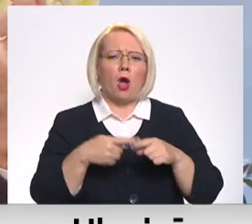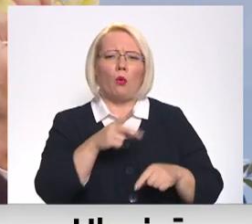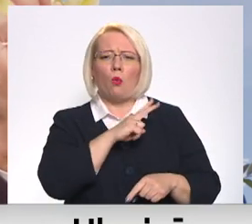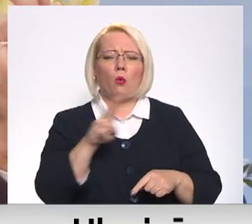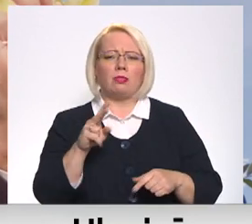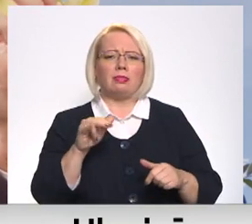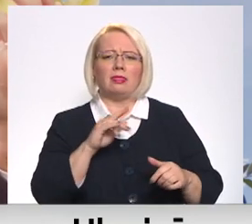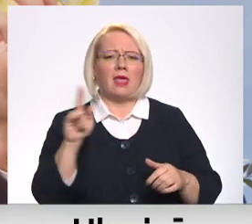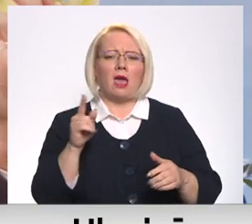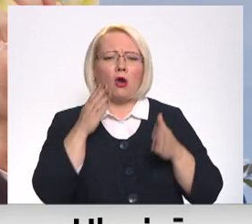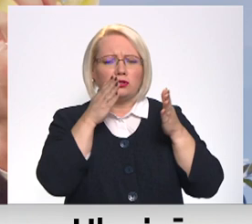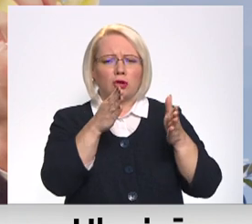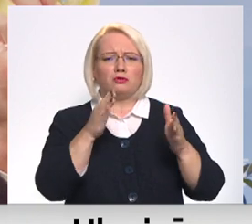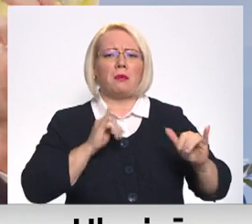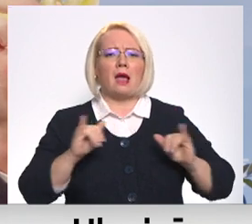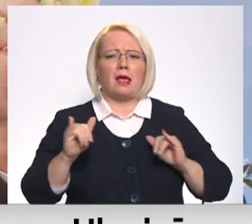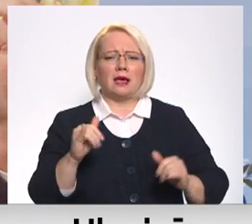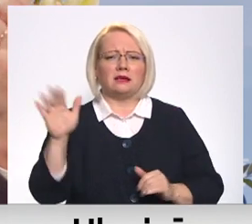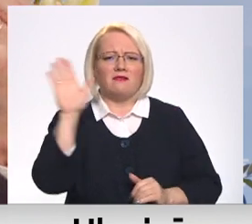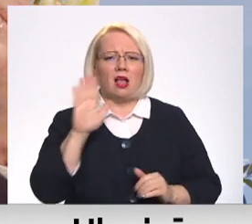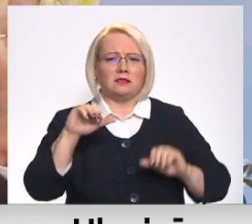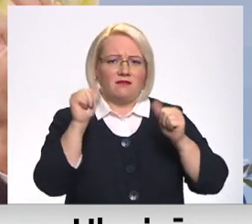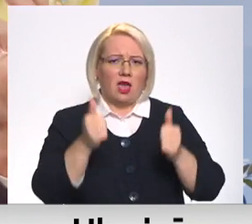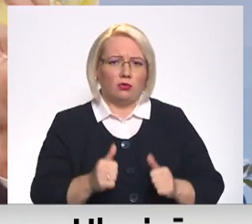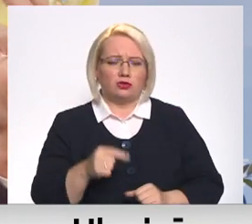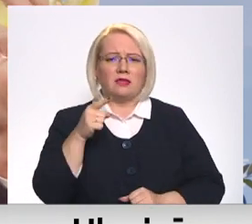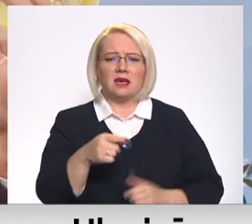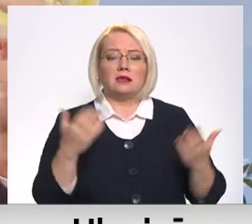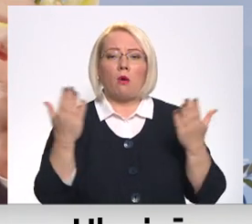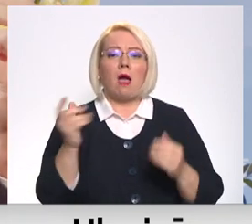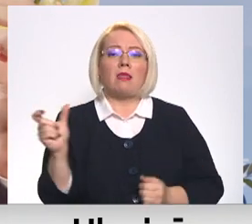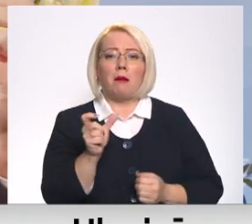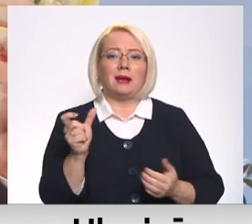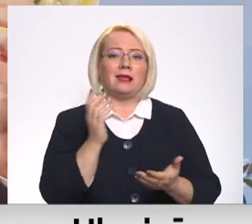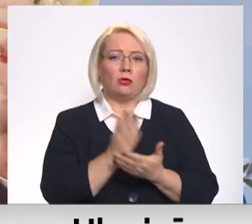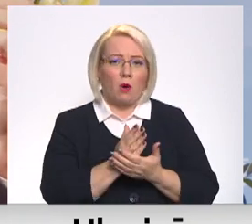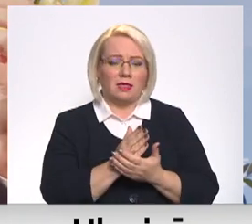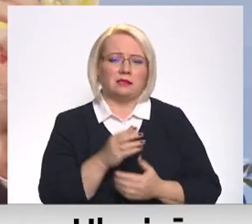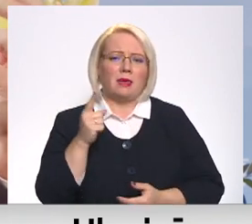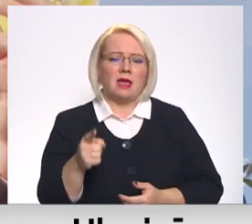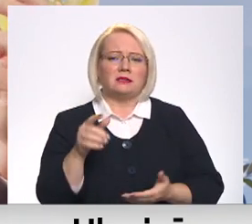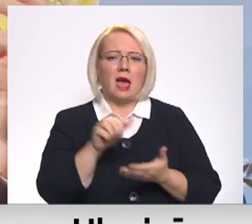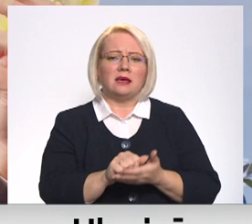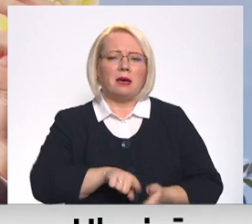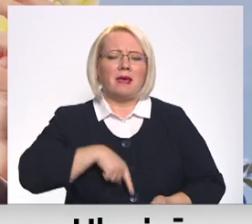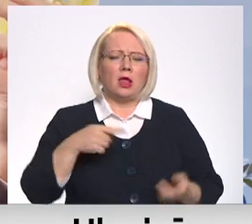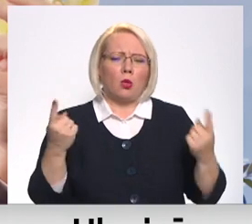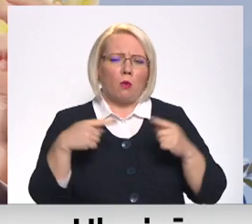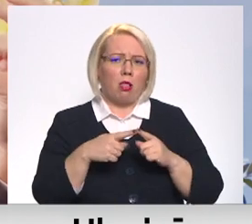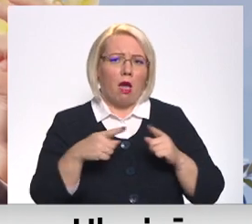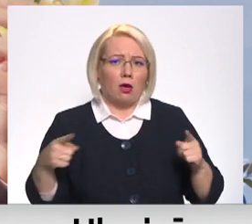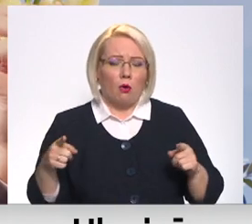pieklājīgas nacionālas valsts veidošanu. Manuprāt, tas kaut kādā brīdī notiks, bet tas var aizņemt ilgu laiku. Un ar visiem